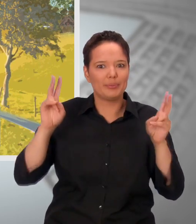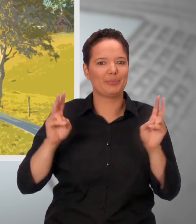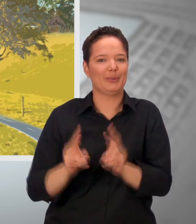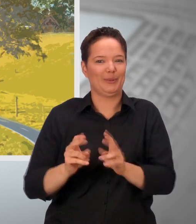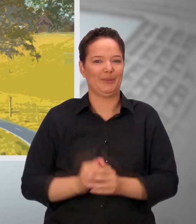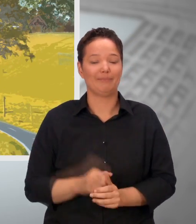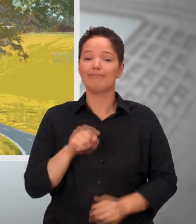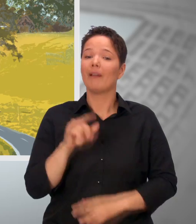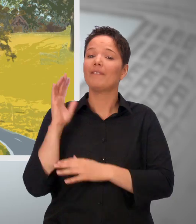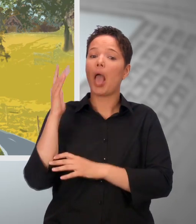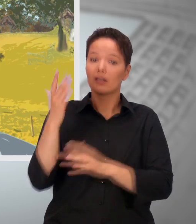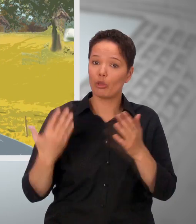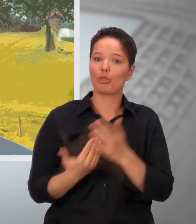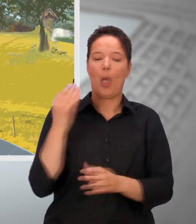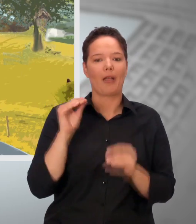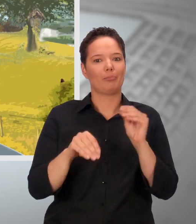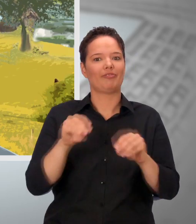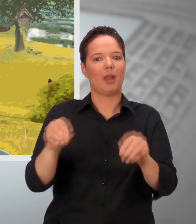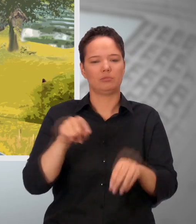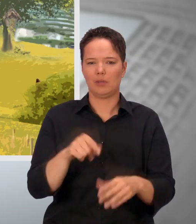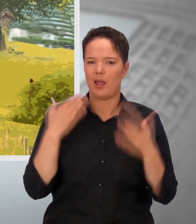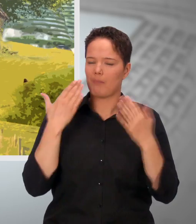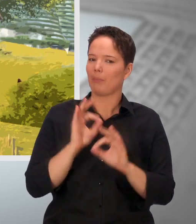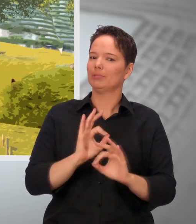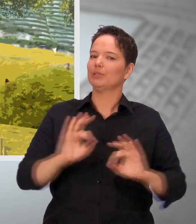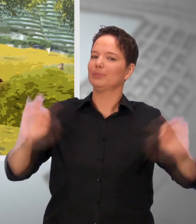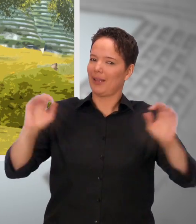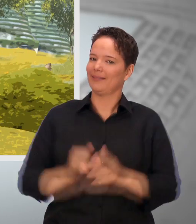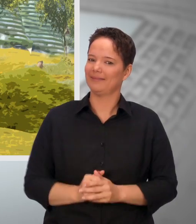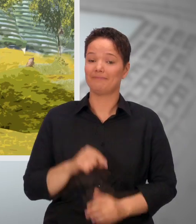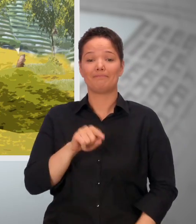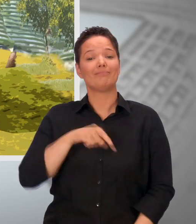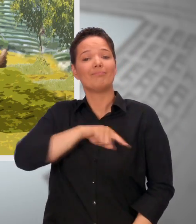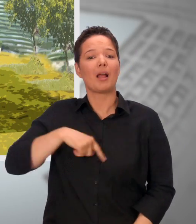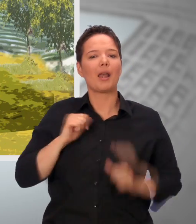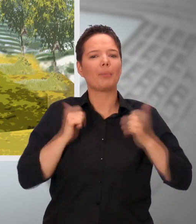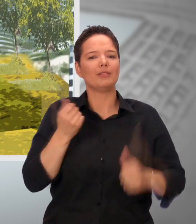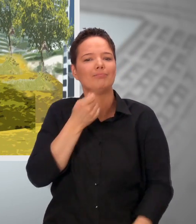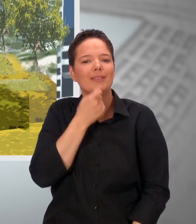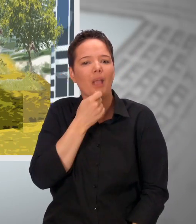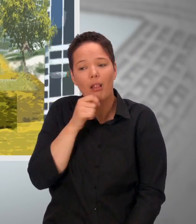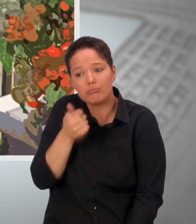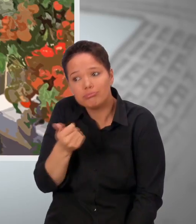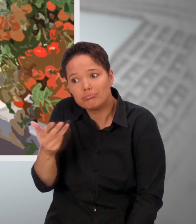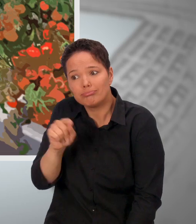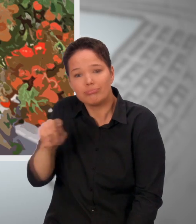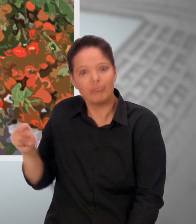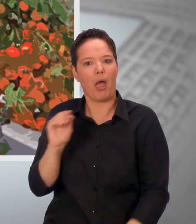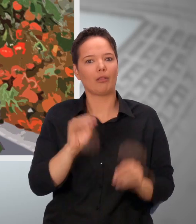CO2-Ausstoß ist auf ein Minimum reduziert. Neu angepflanzte Wälder verbessern das Klima.